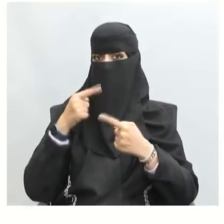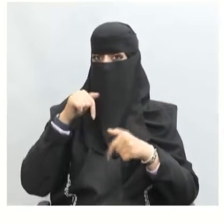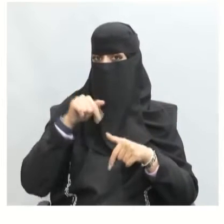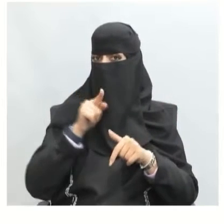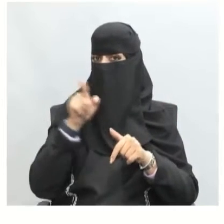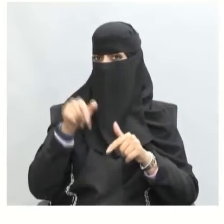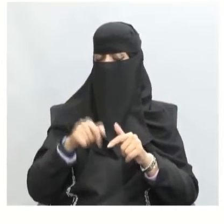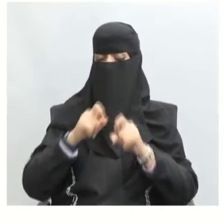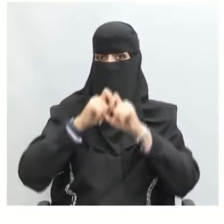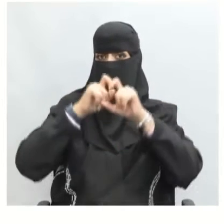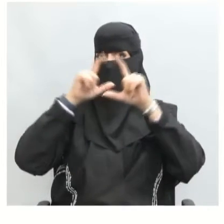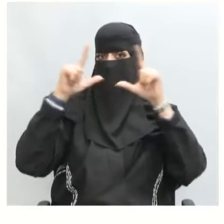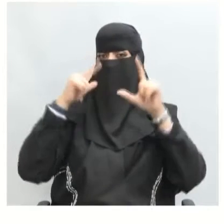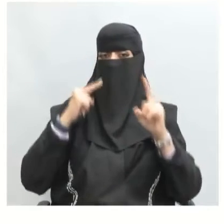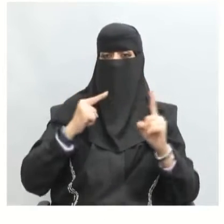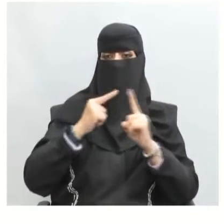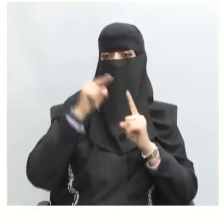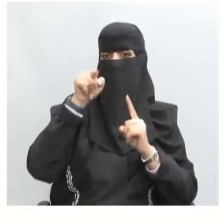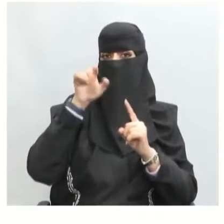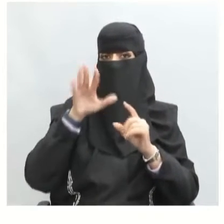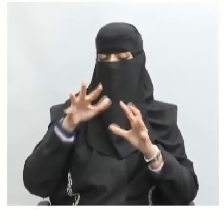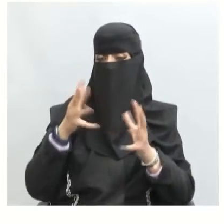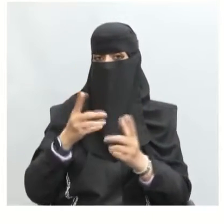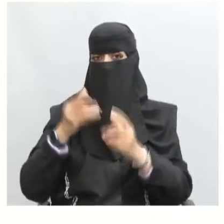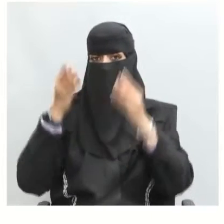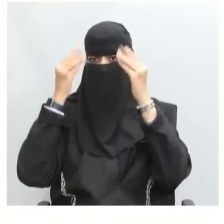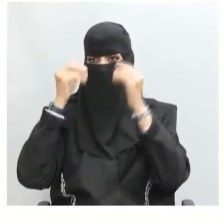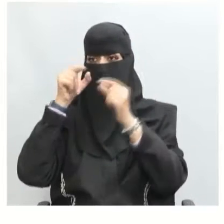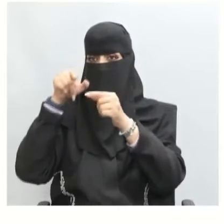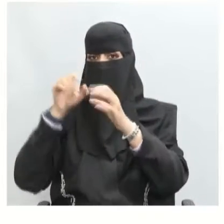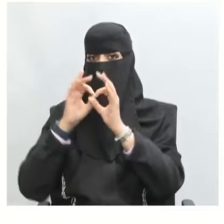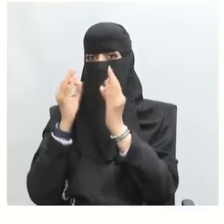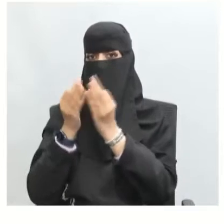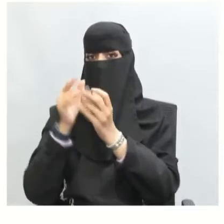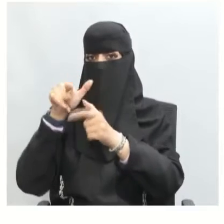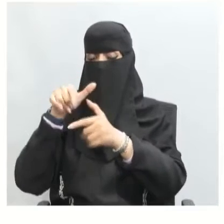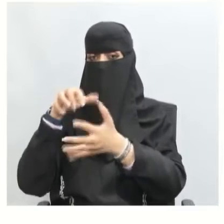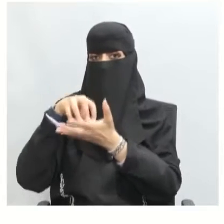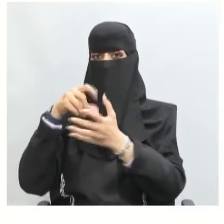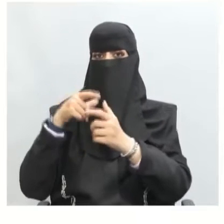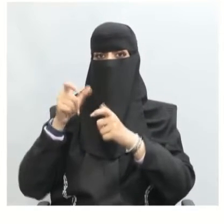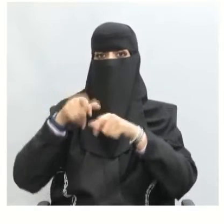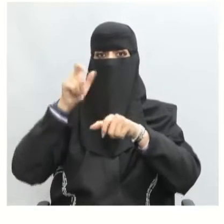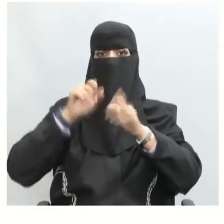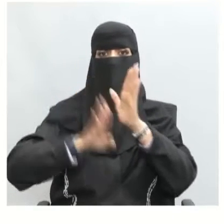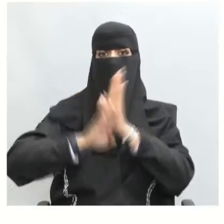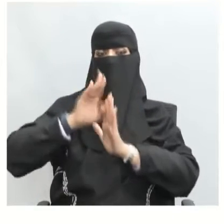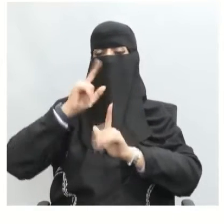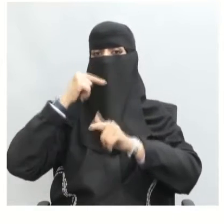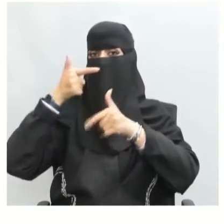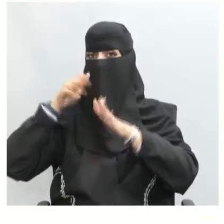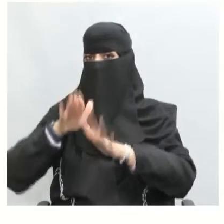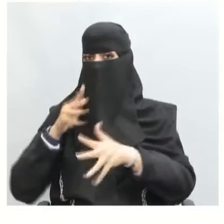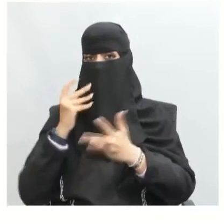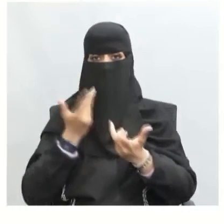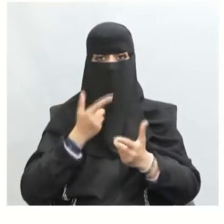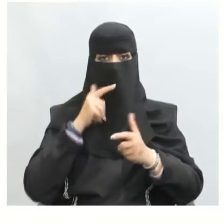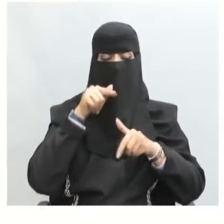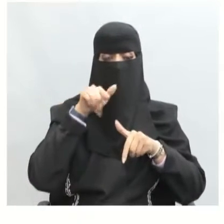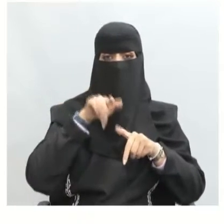هو يبرز مدى ثقافة الشعوب وأيضا تحضرها وثقافتها